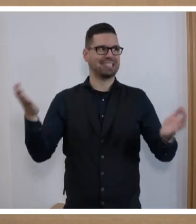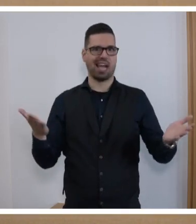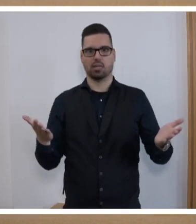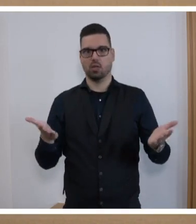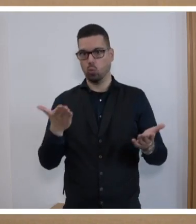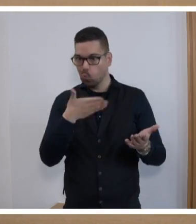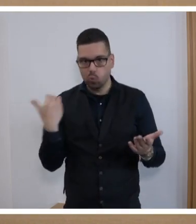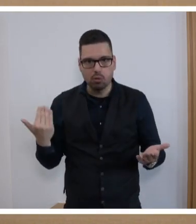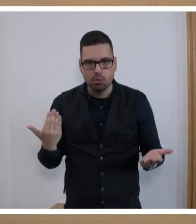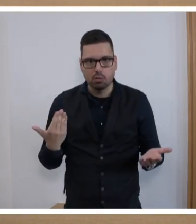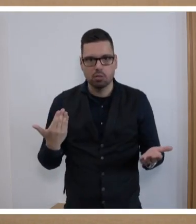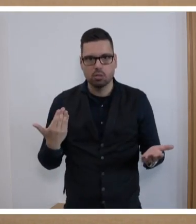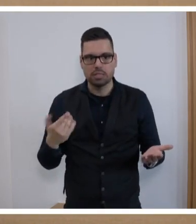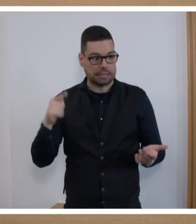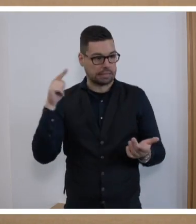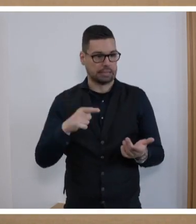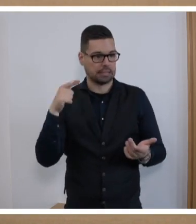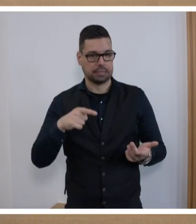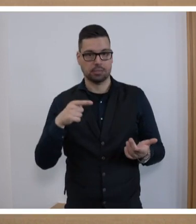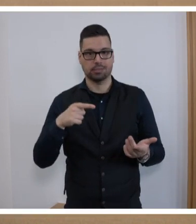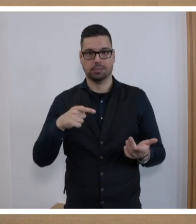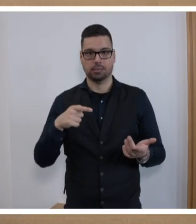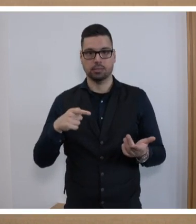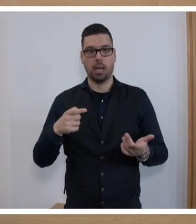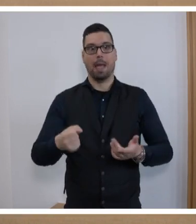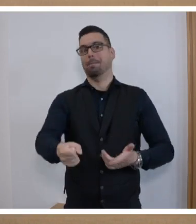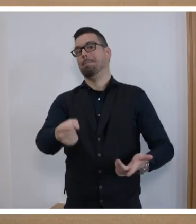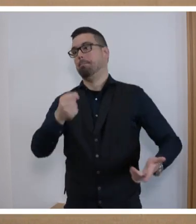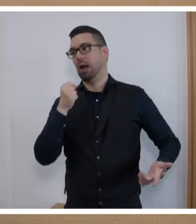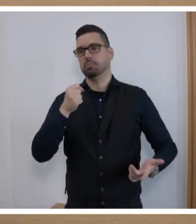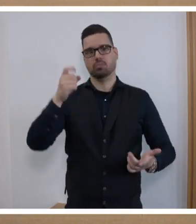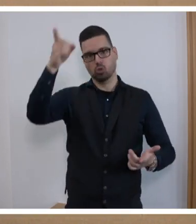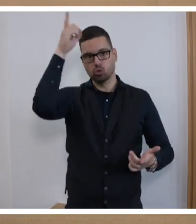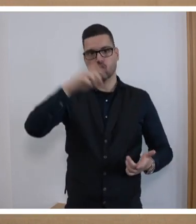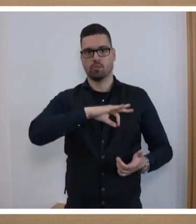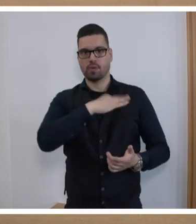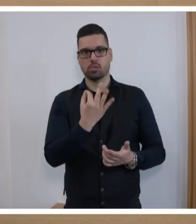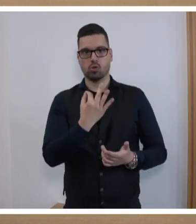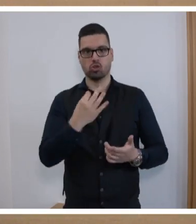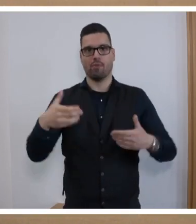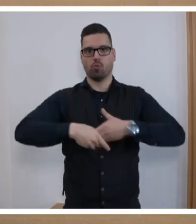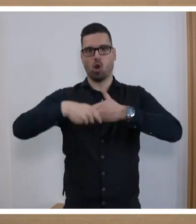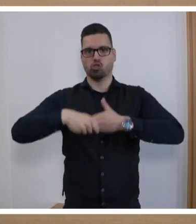Damen und Herren, dieser Bundeskanzler ist ein Bremsklotz für die deutsch-französische Partnerschaft.